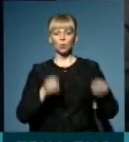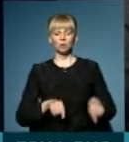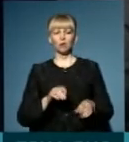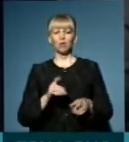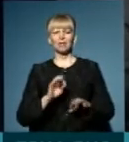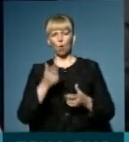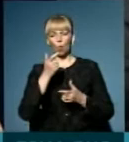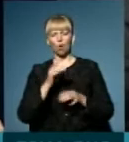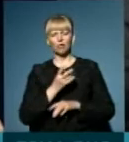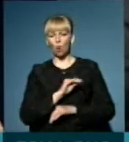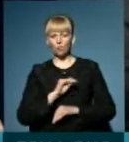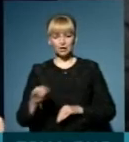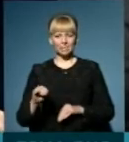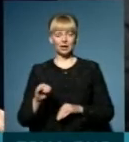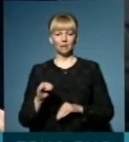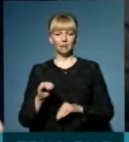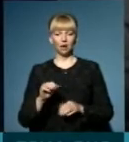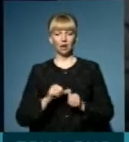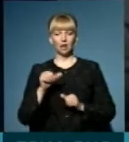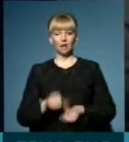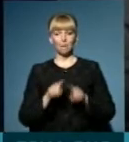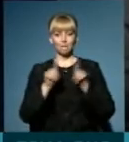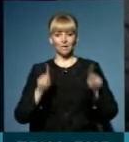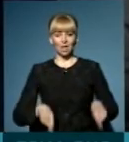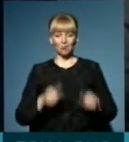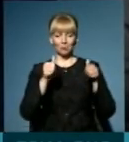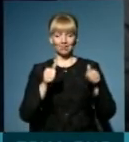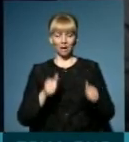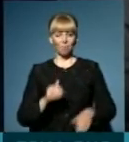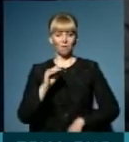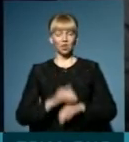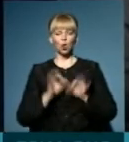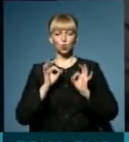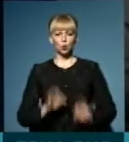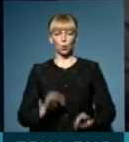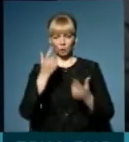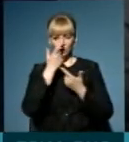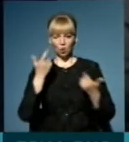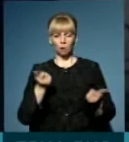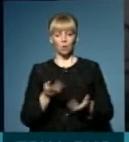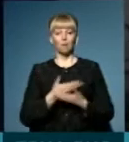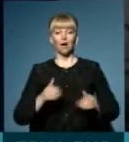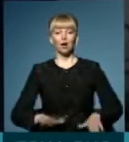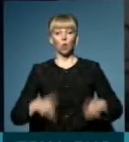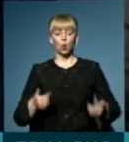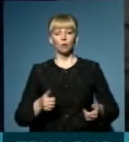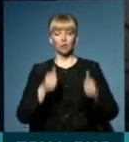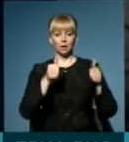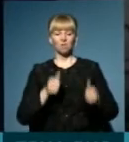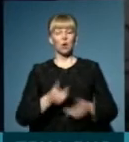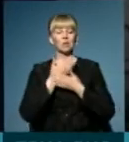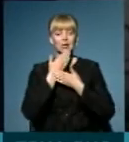неофіційних, крім плакатів і наліпок, фактично, жодної інформації, яку ми рекомендуємо розміщати,